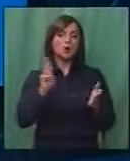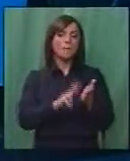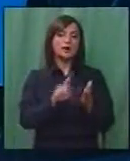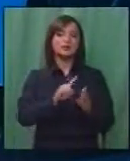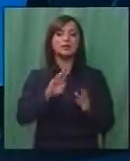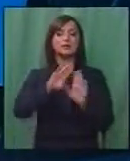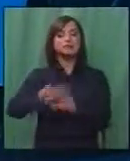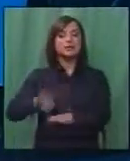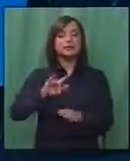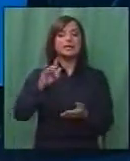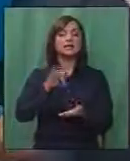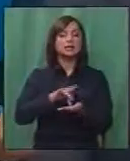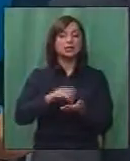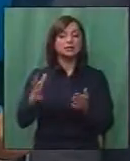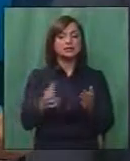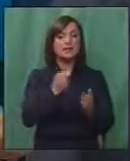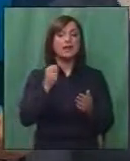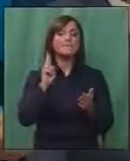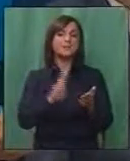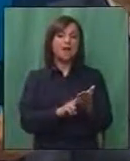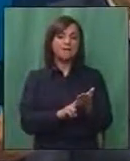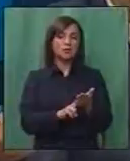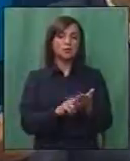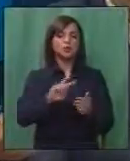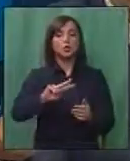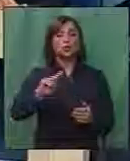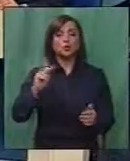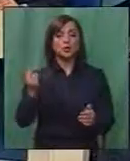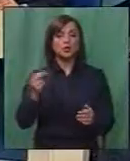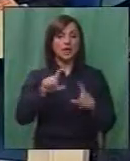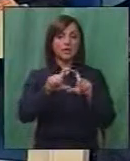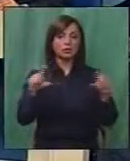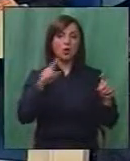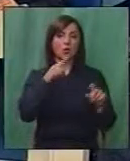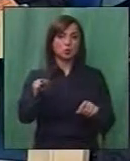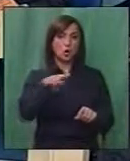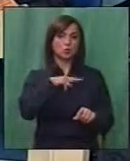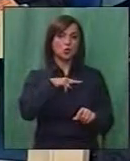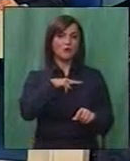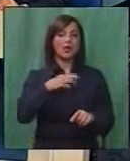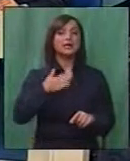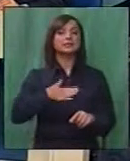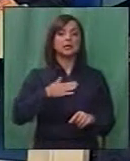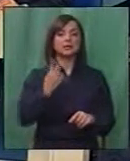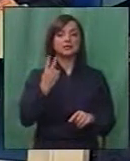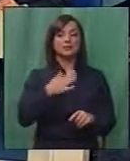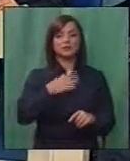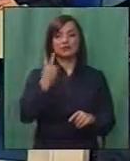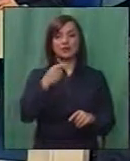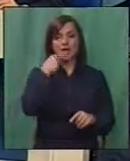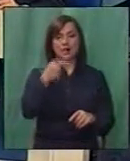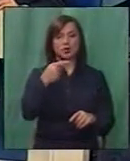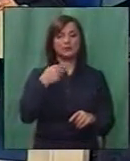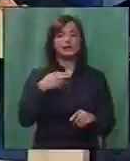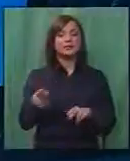ни центарот за да се одземе правото, ни другите институцији кои се надлежни. Би сакал само две реченици, да кажам, за